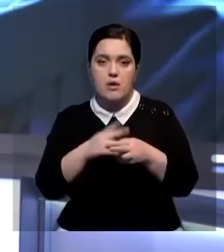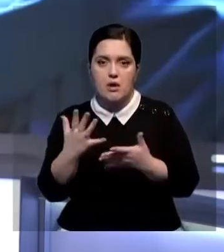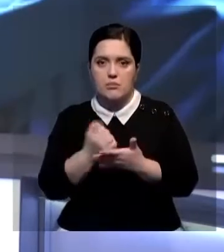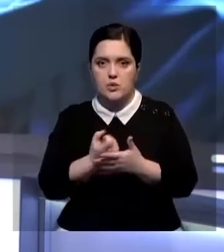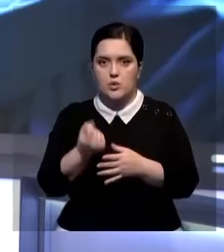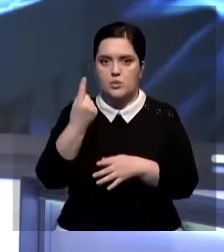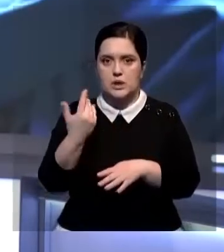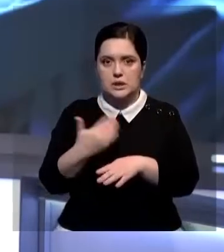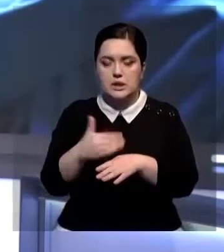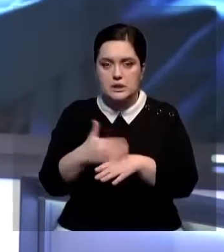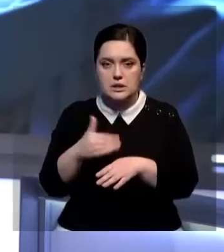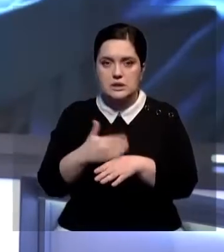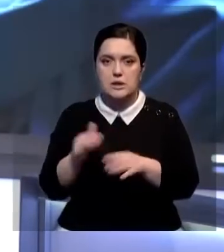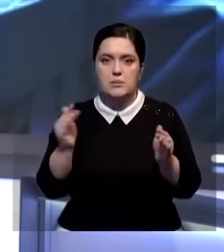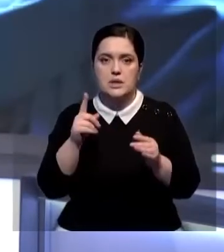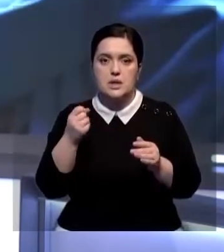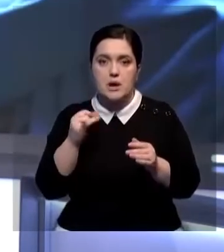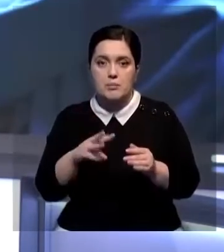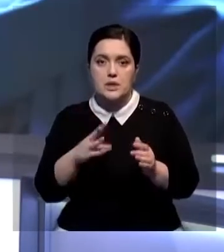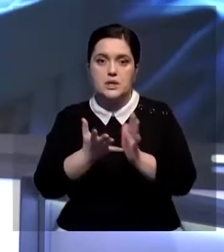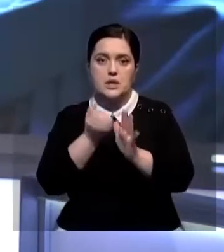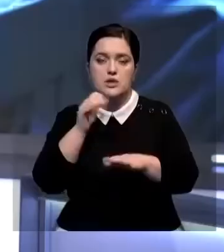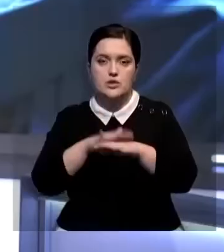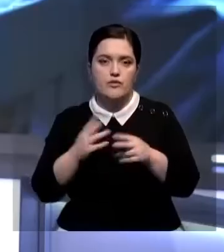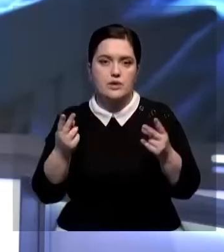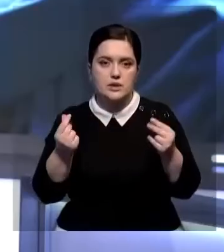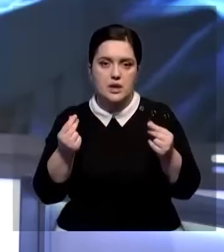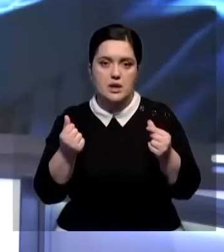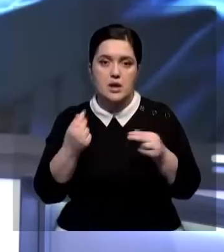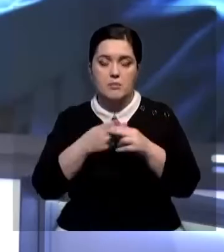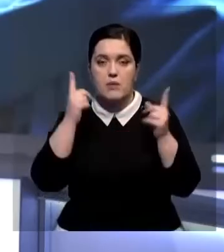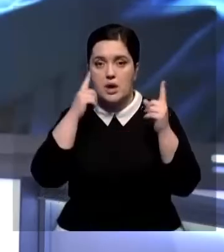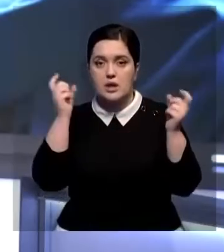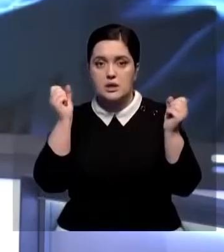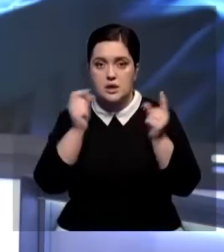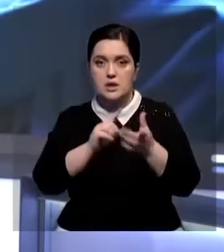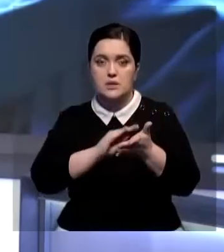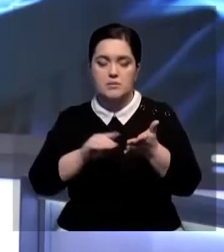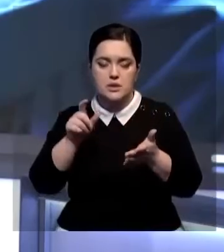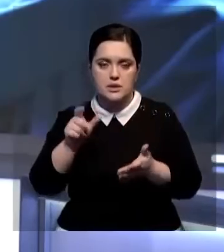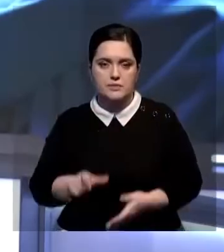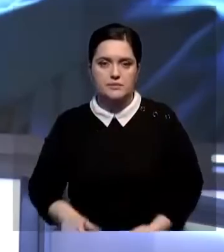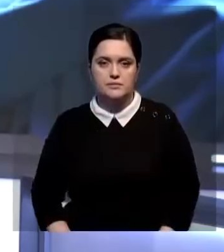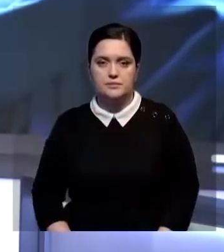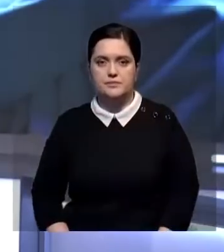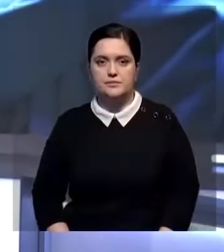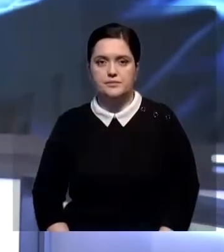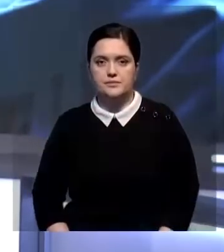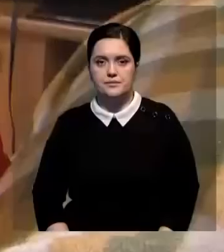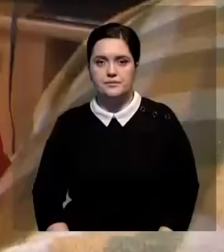накатанной, обнаруживают у себя кредиты, микрозаймы и снятие со счетов денег. Азиза Закумбаева разбиралась в теме.